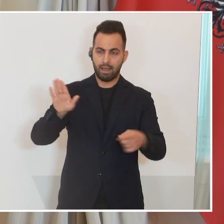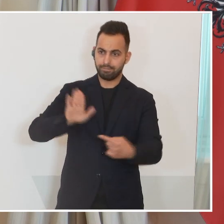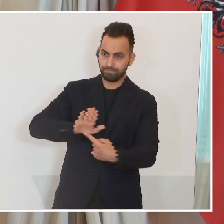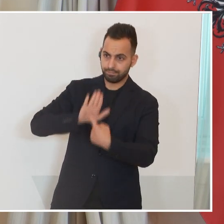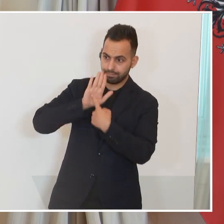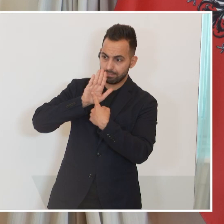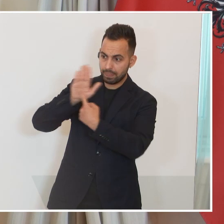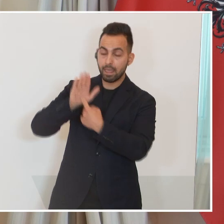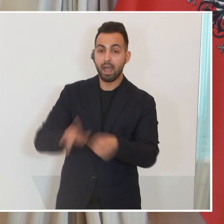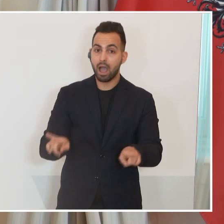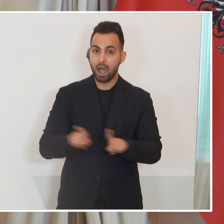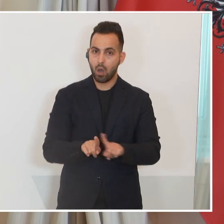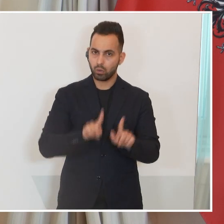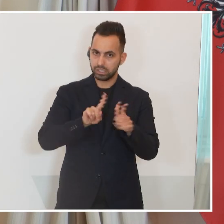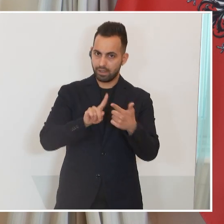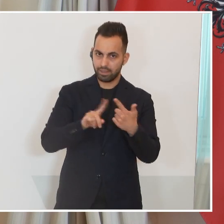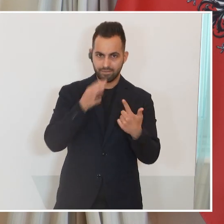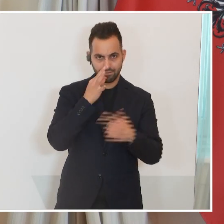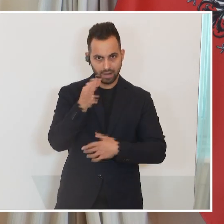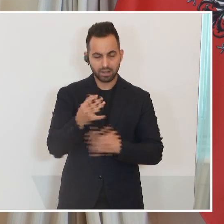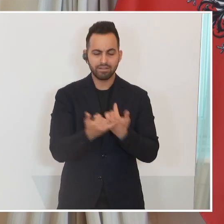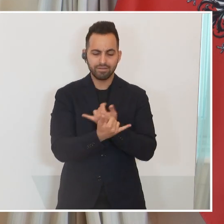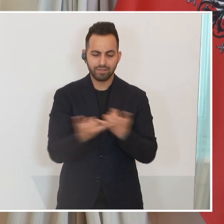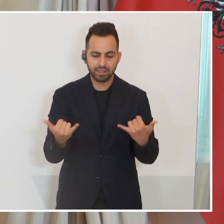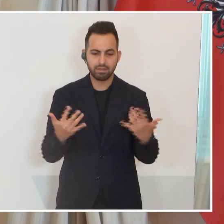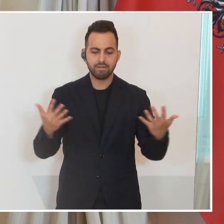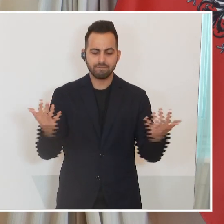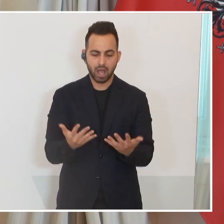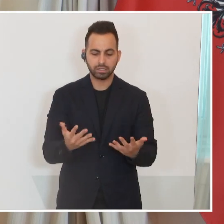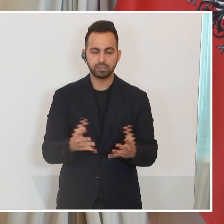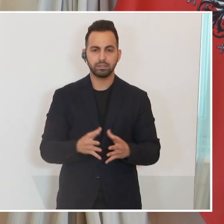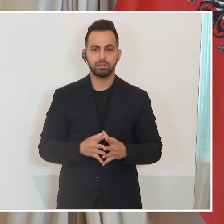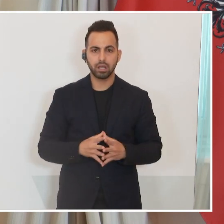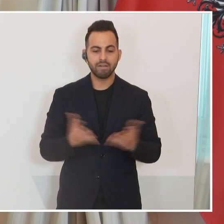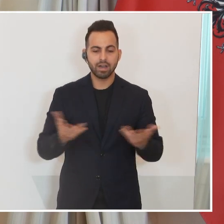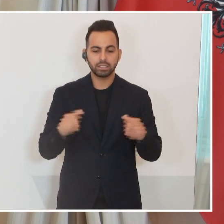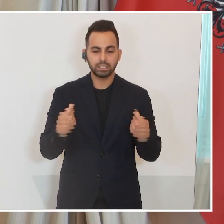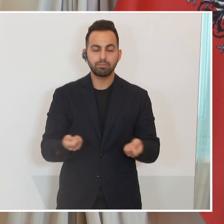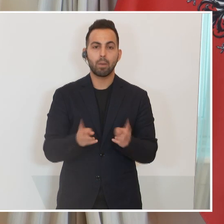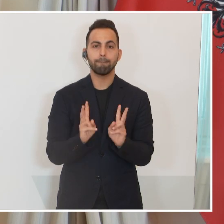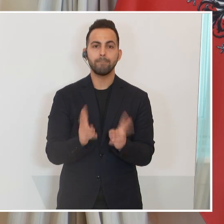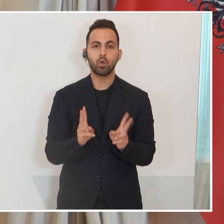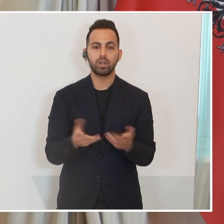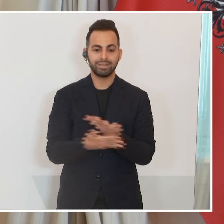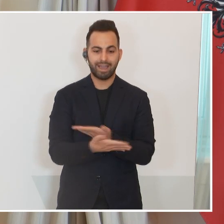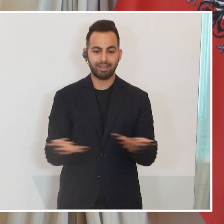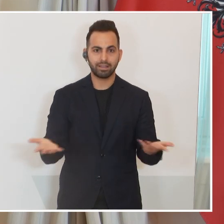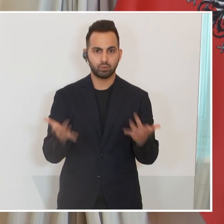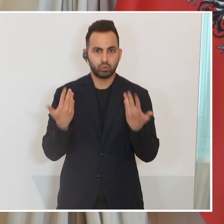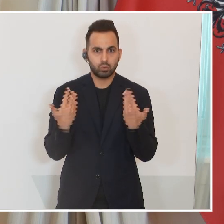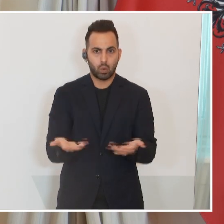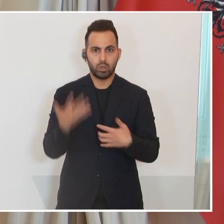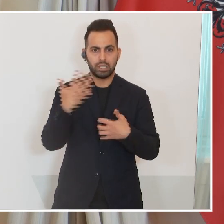auch die Frage, wie und was an Möglichkeiten überhaupt da ist in diesem fatalen